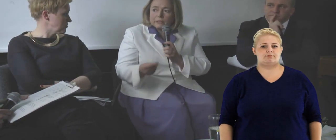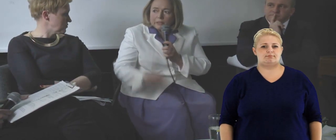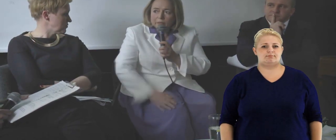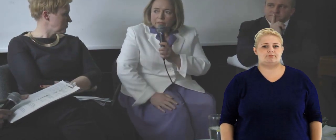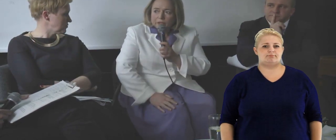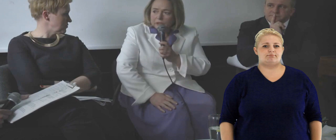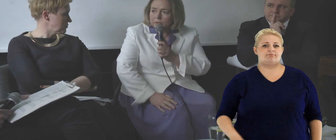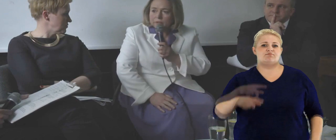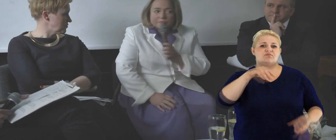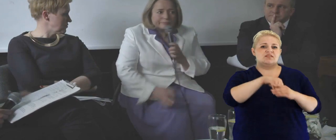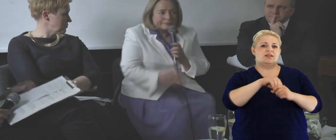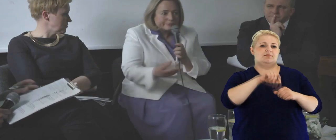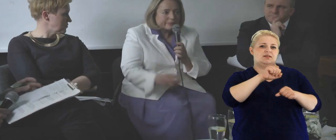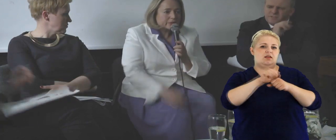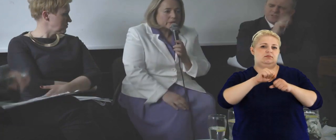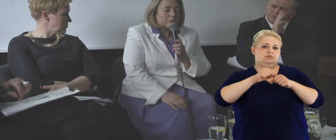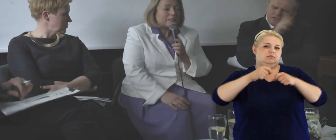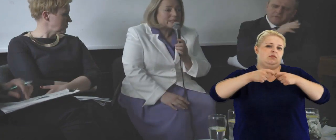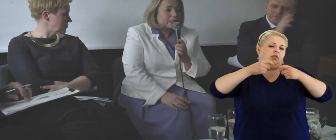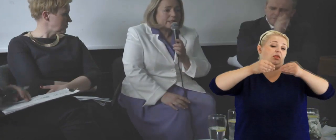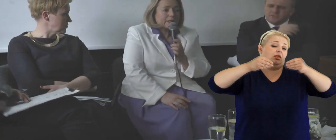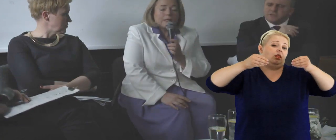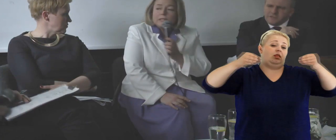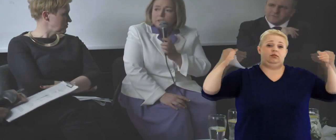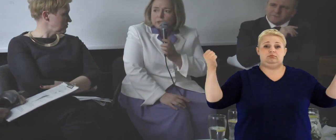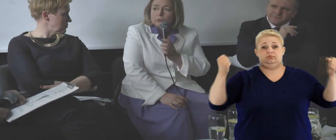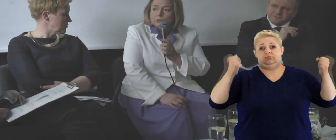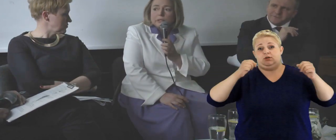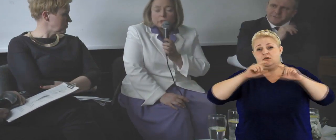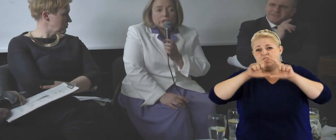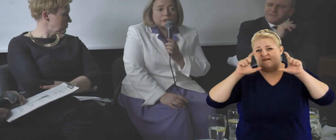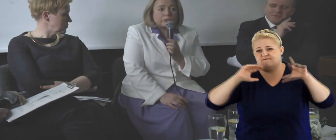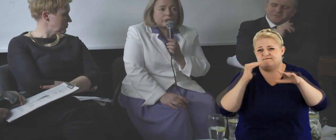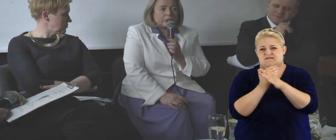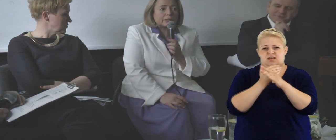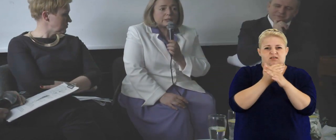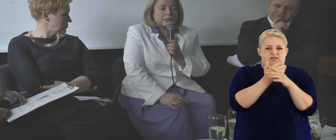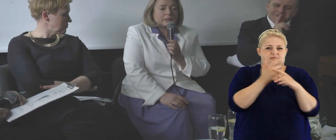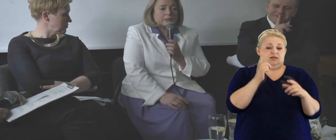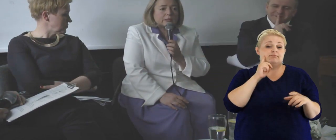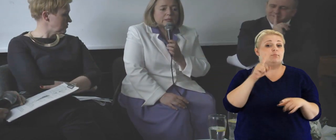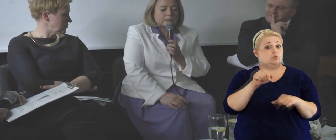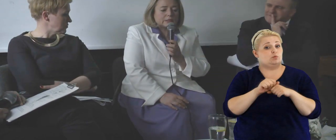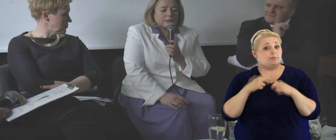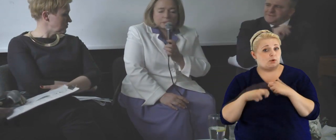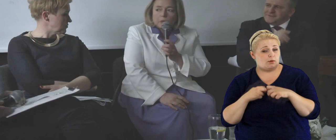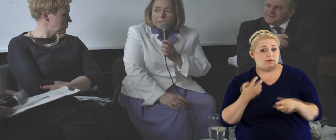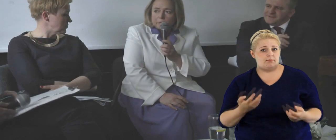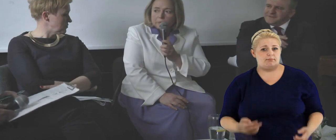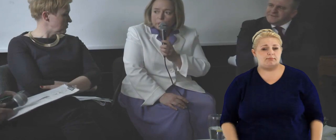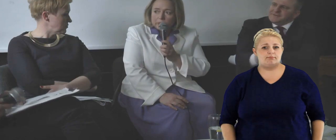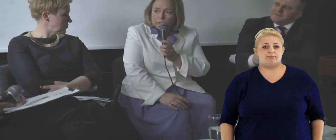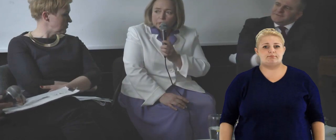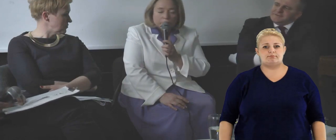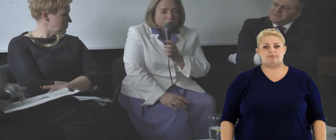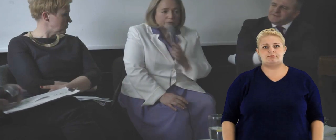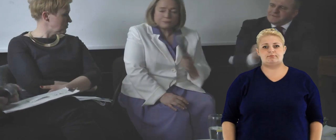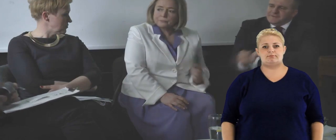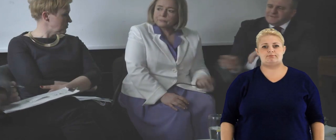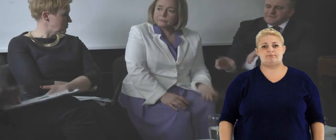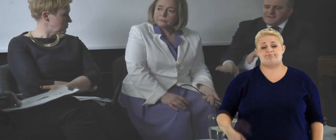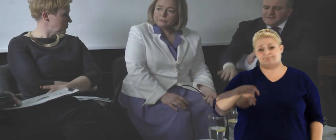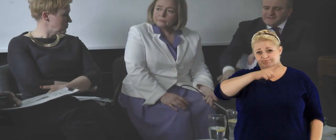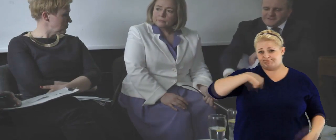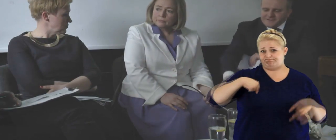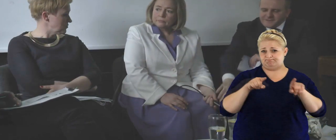się rozmaite właśnie komercyjne instytucje, to rzeczywiście jest, jest, jest, jest problem u nas również.